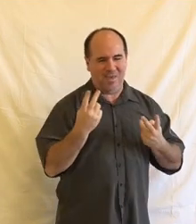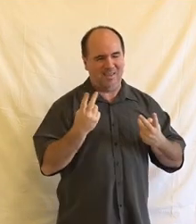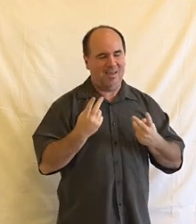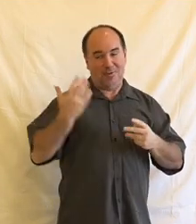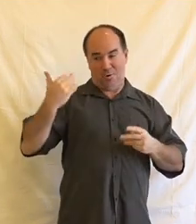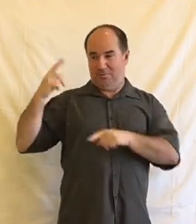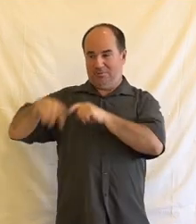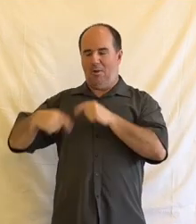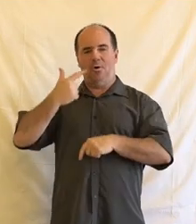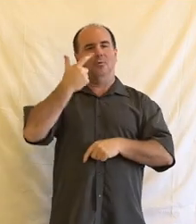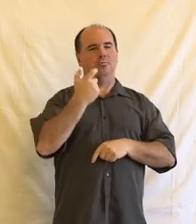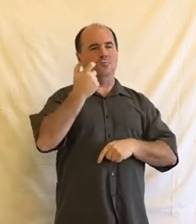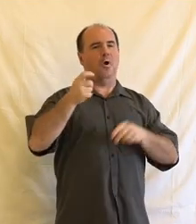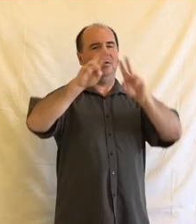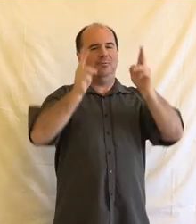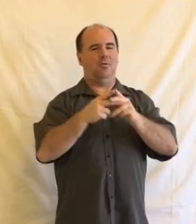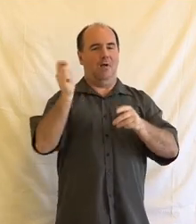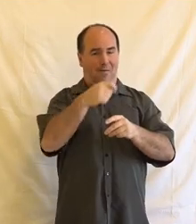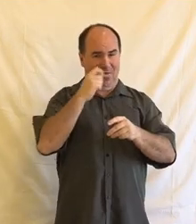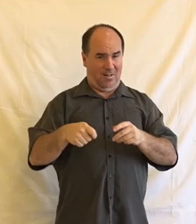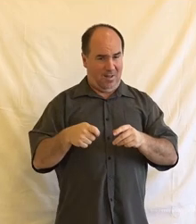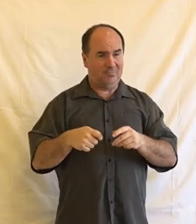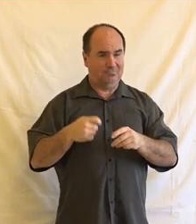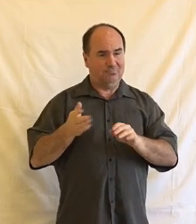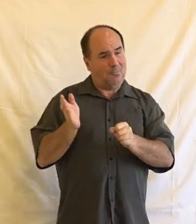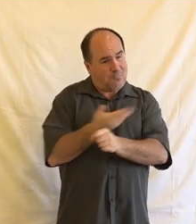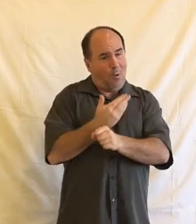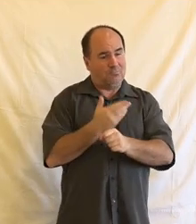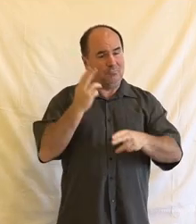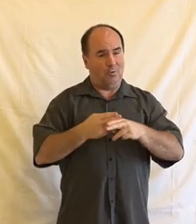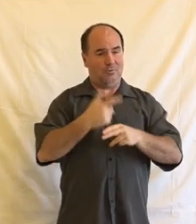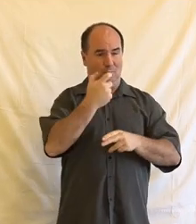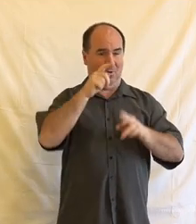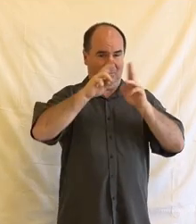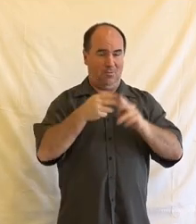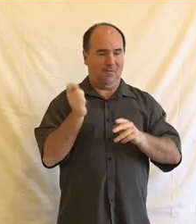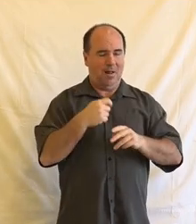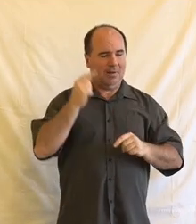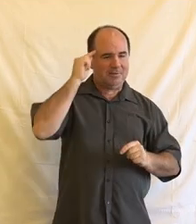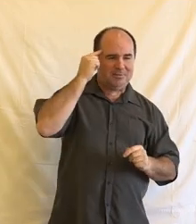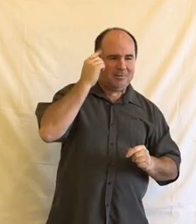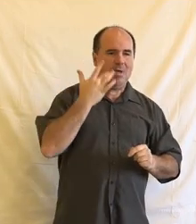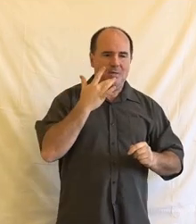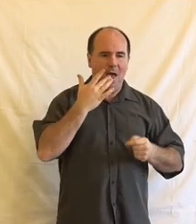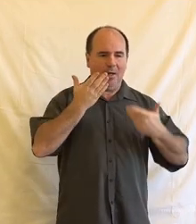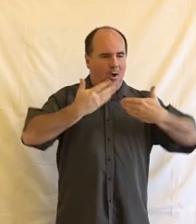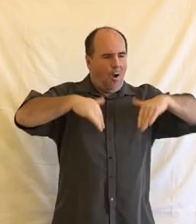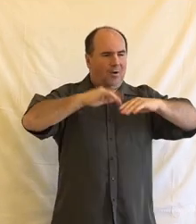iniciativ a reakcí na to, aby už jako nedocházelo k ničemu takovému, k čemu došlo právě za té druhé světové války.